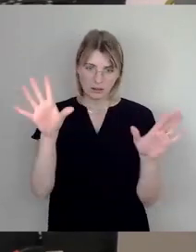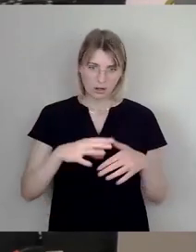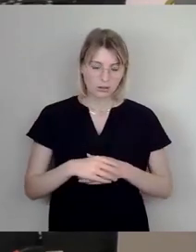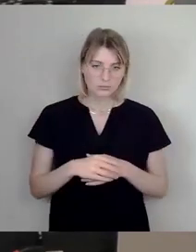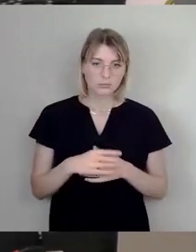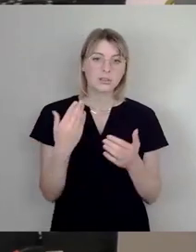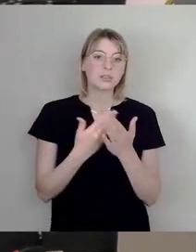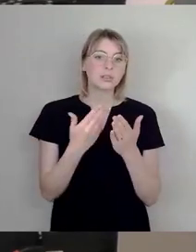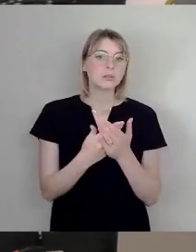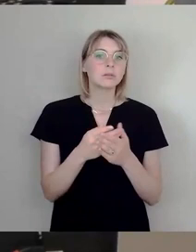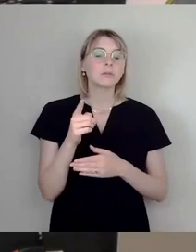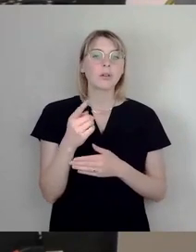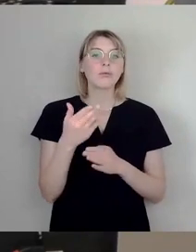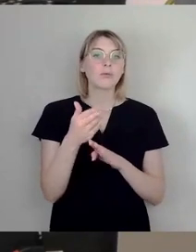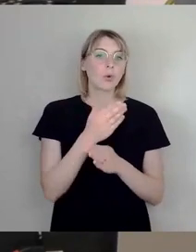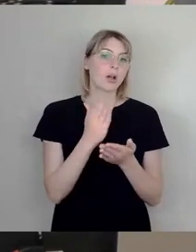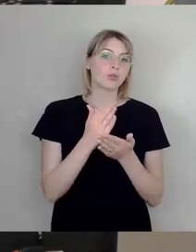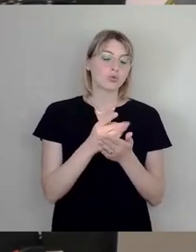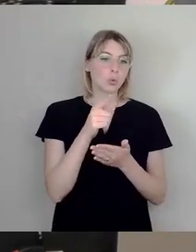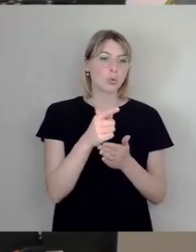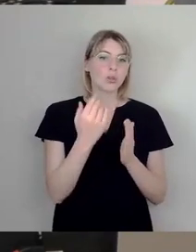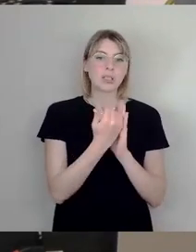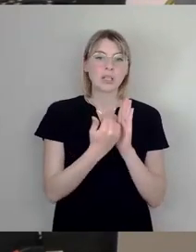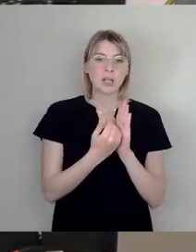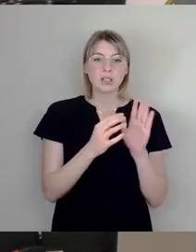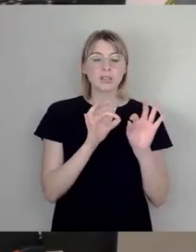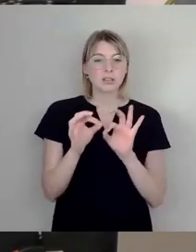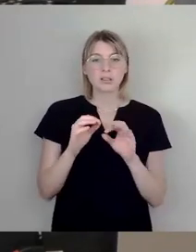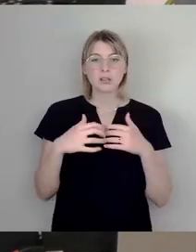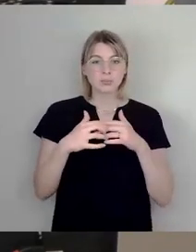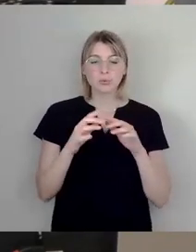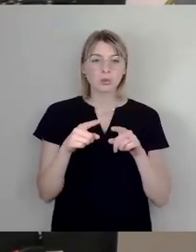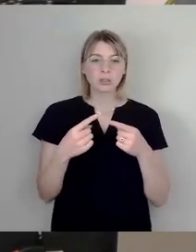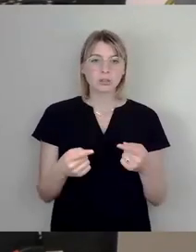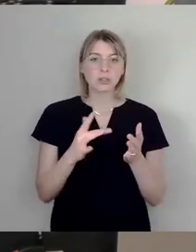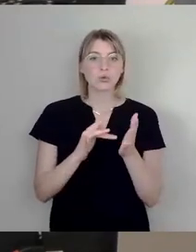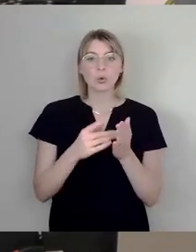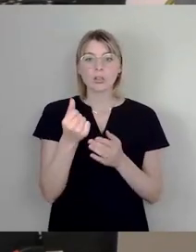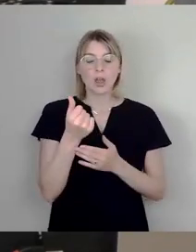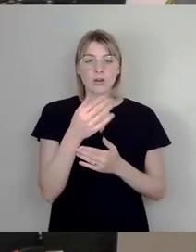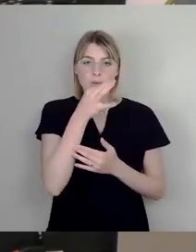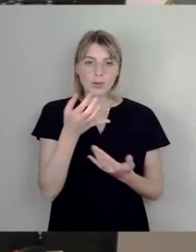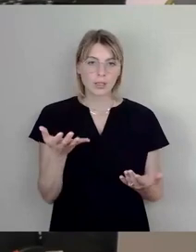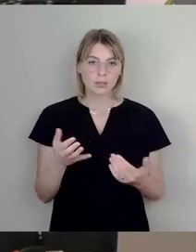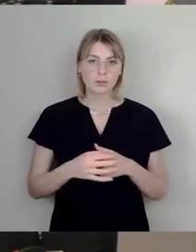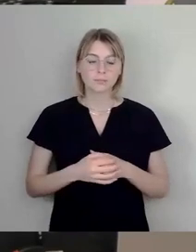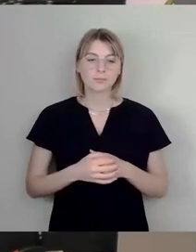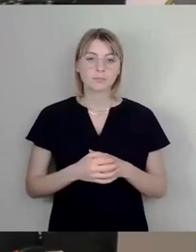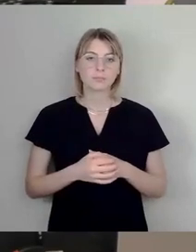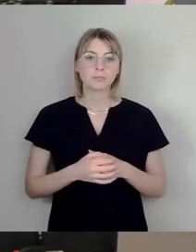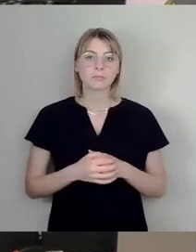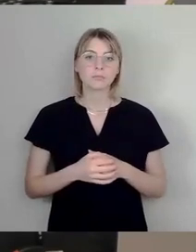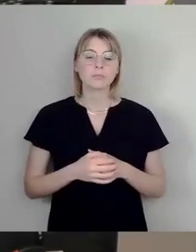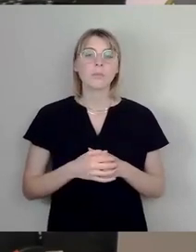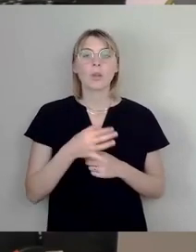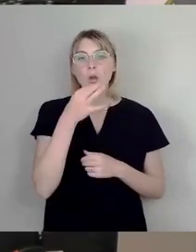vornherein sparen, diese Richtlinie überhaupt zu erstellen. Wir werden sowieso kein Geld dafür haben. Im Unterausschuss Planung des Jugendhilfeausschusses und im